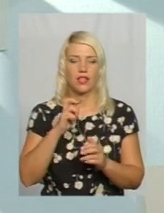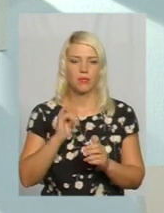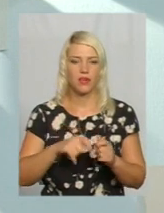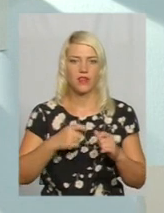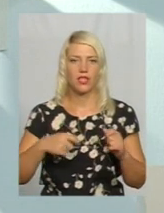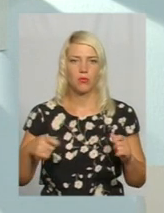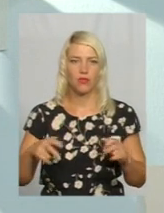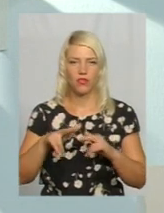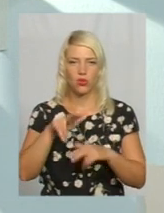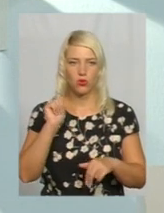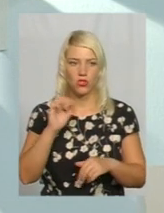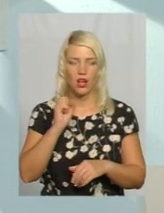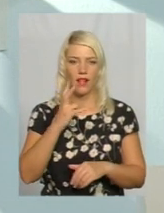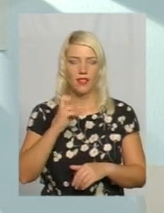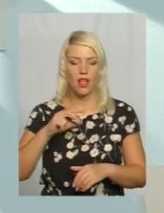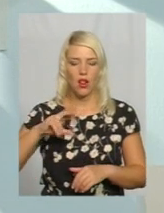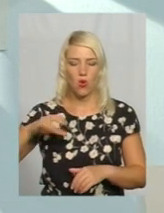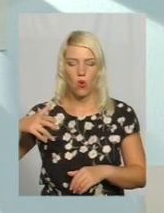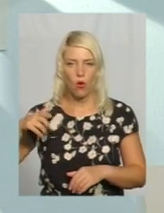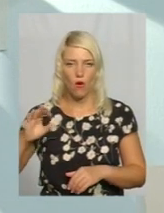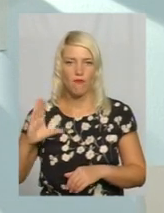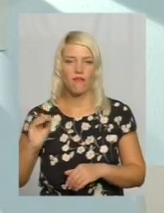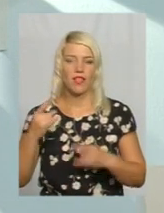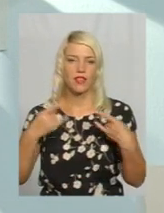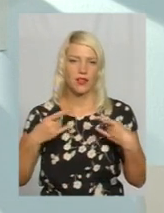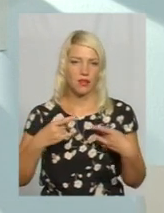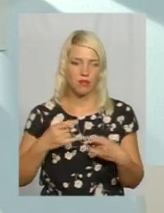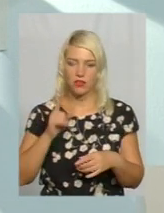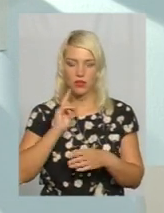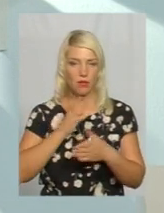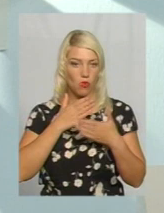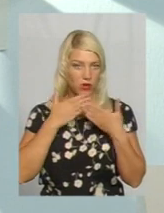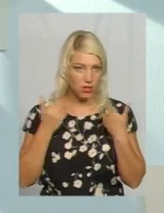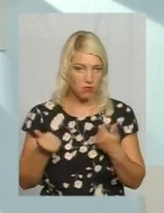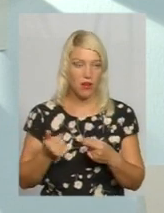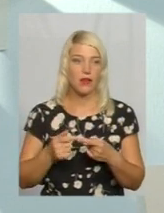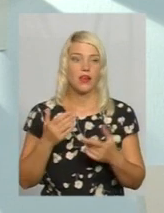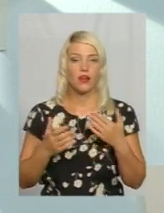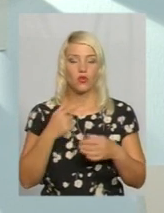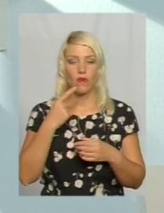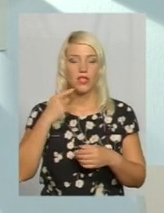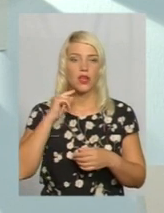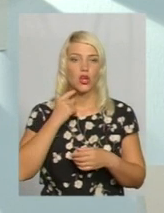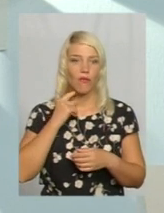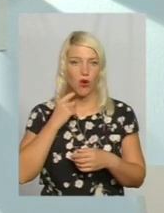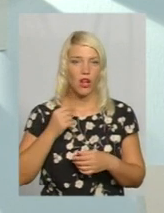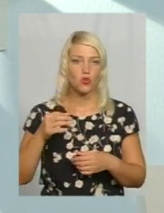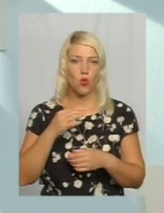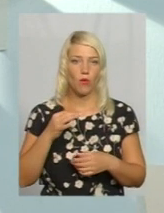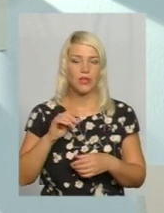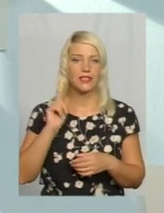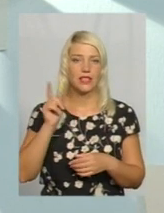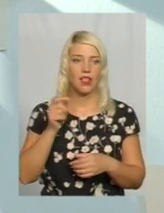відключення аналогового мовлення на всій території України, поки немає. Якщо говорити про Кіровоградську область, там працювала